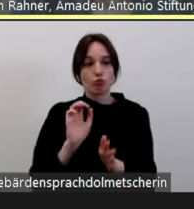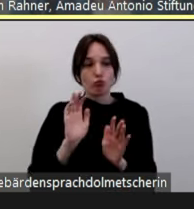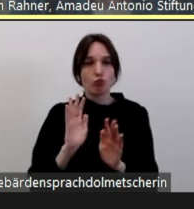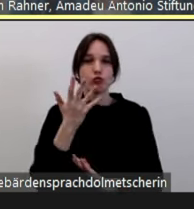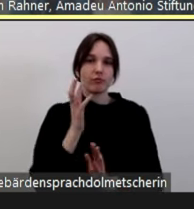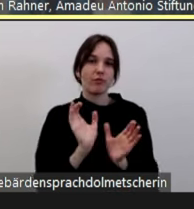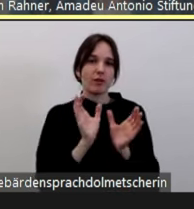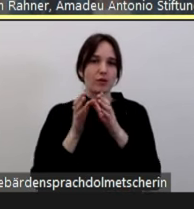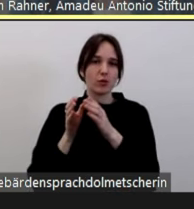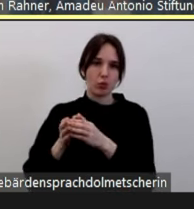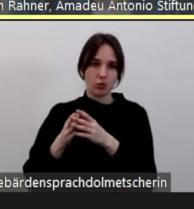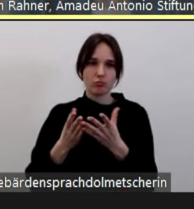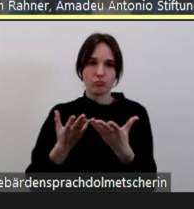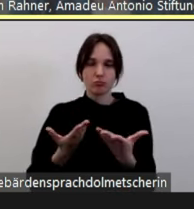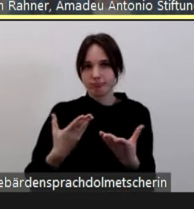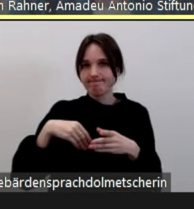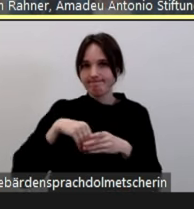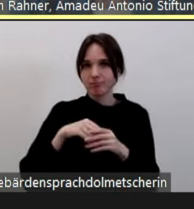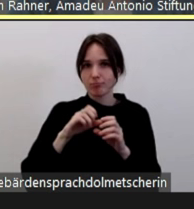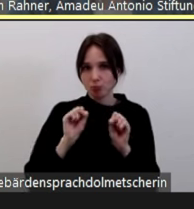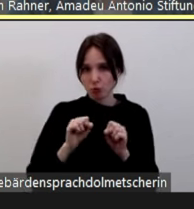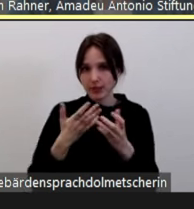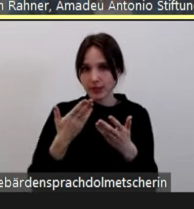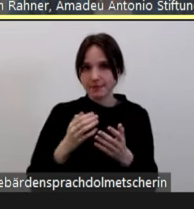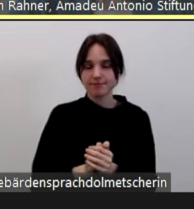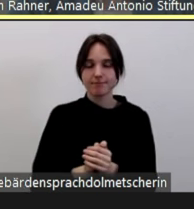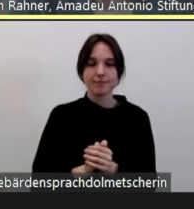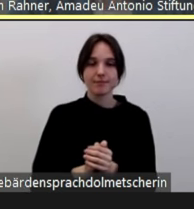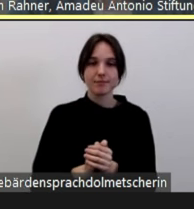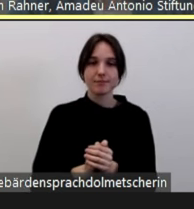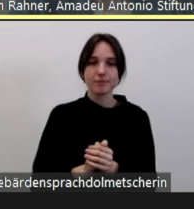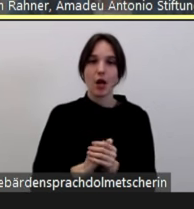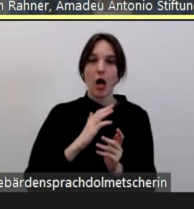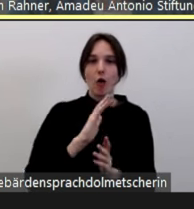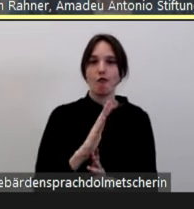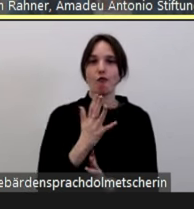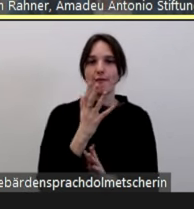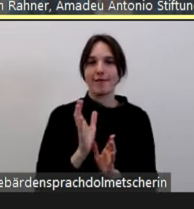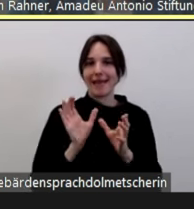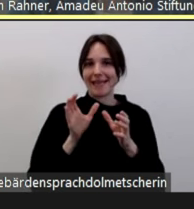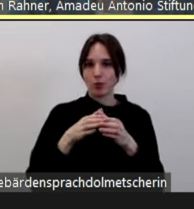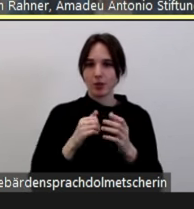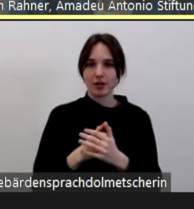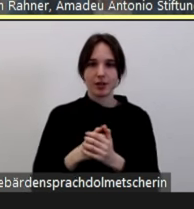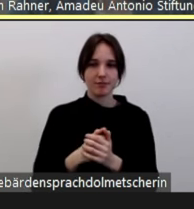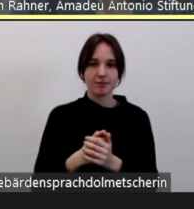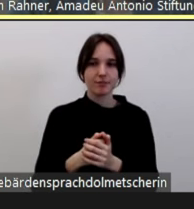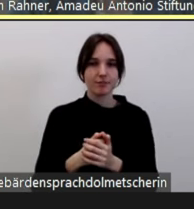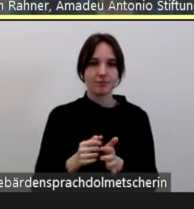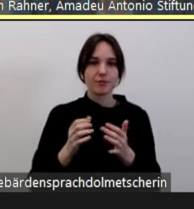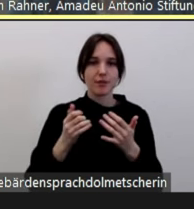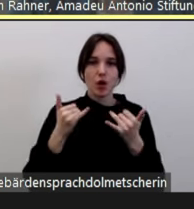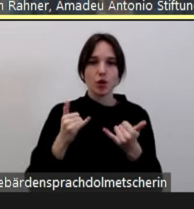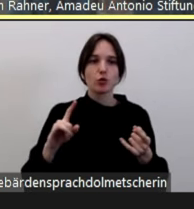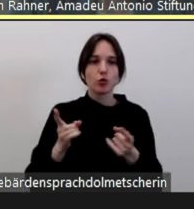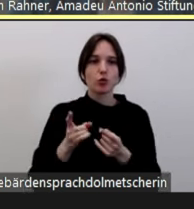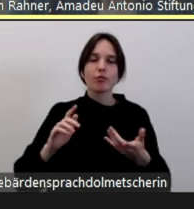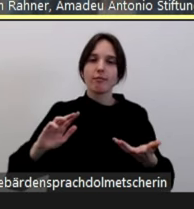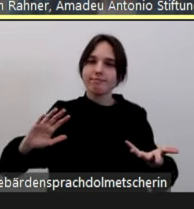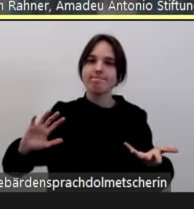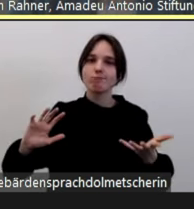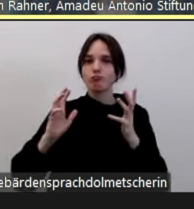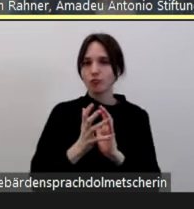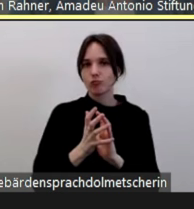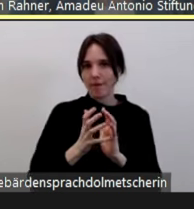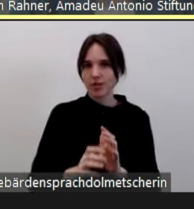Agitation aussehen. Das war die fünfte und letzte Kategorie, wie wir das auffällen. Und jetzt ein kleines Fazit meinerseits.